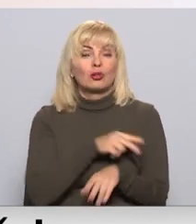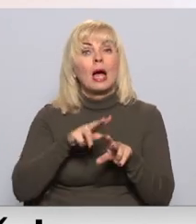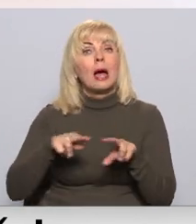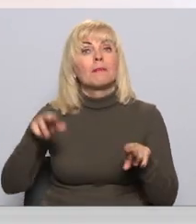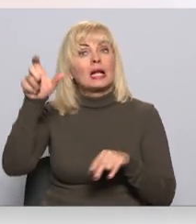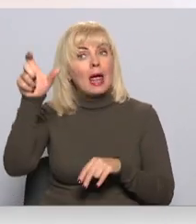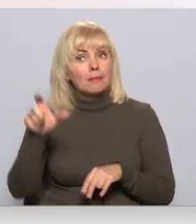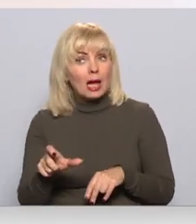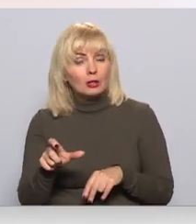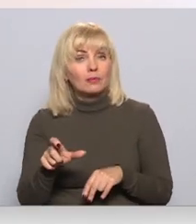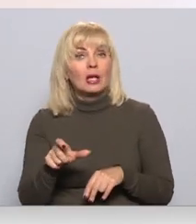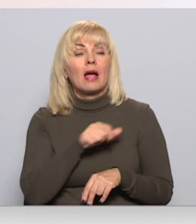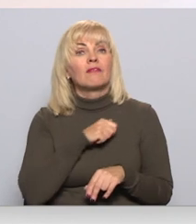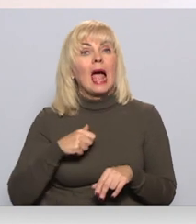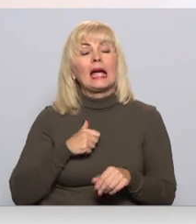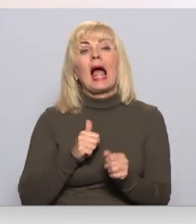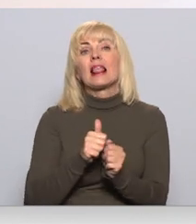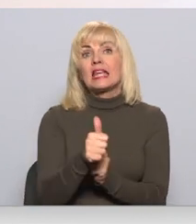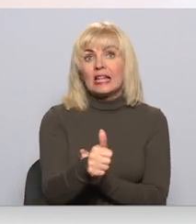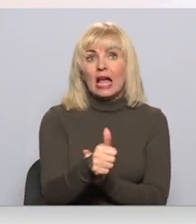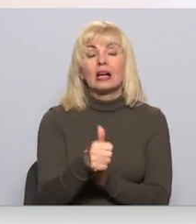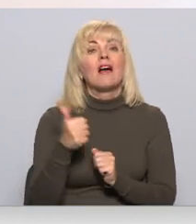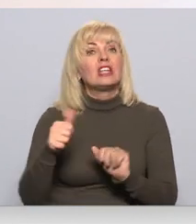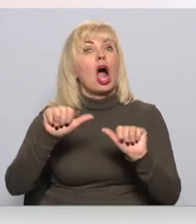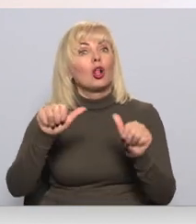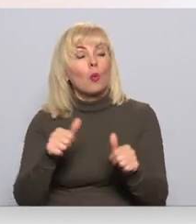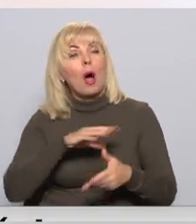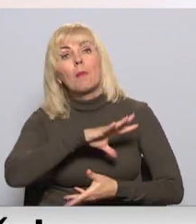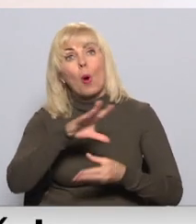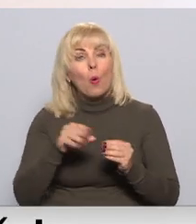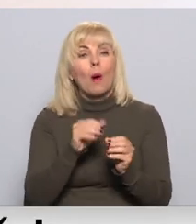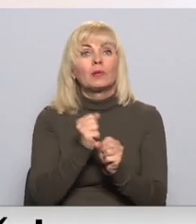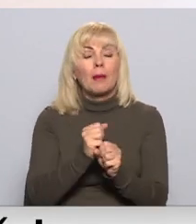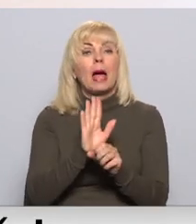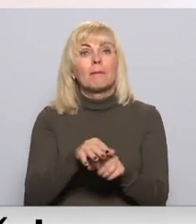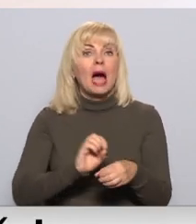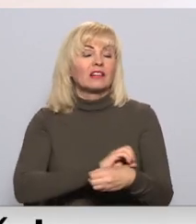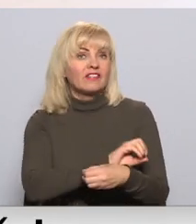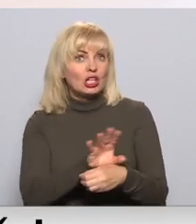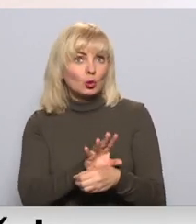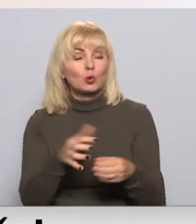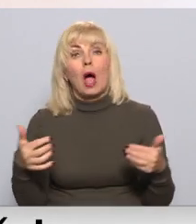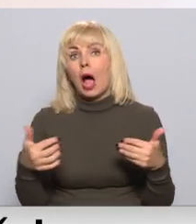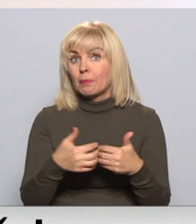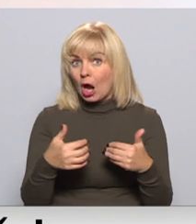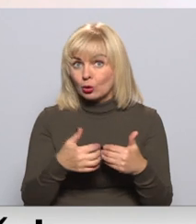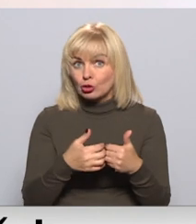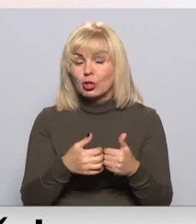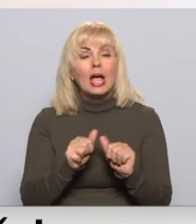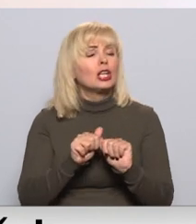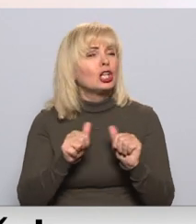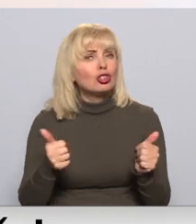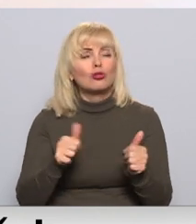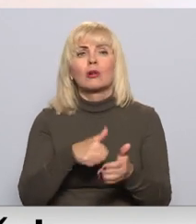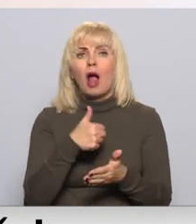jāuzņem līderību. Viņa loma kopīgā darbā pie vīrus apkarošanas. Ir izšķiroša,